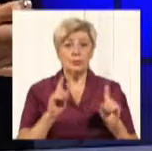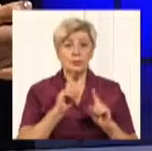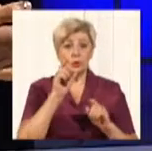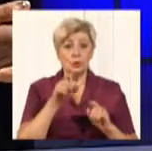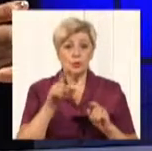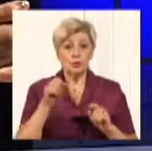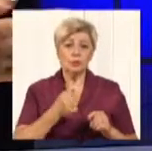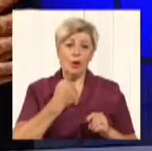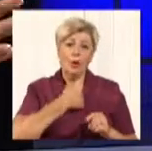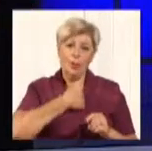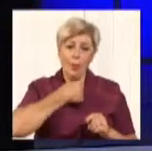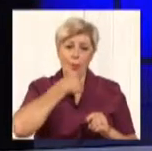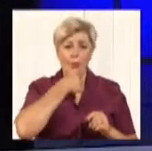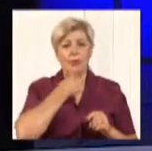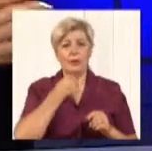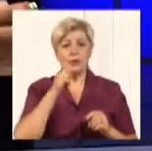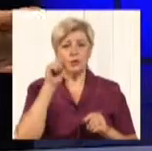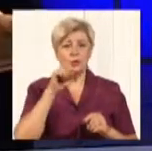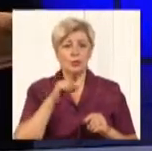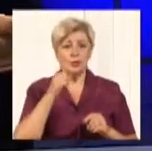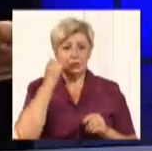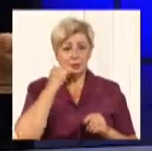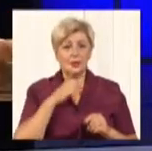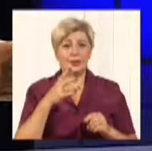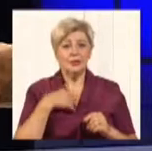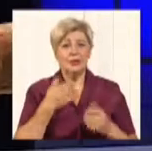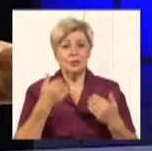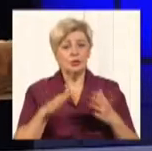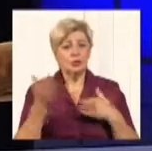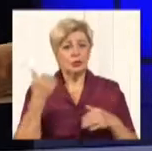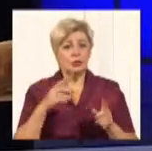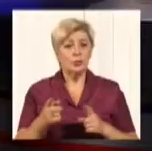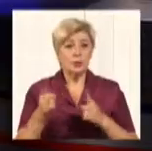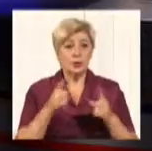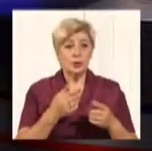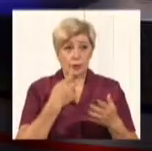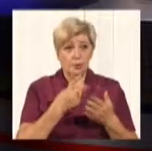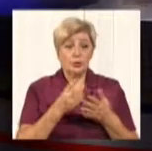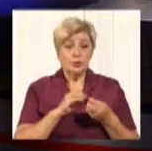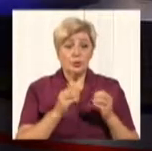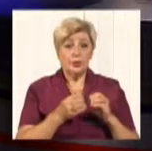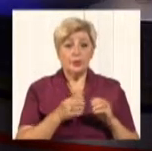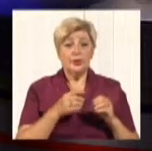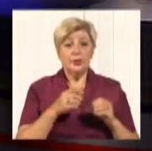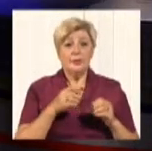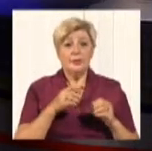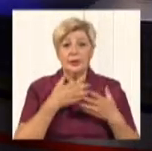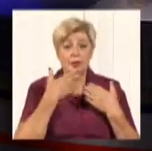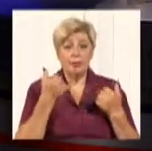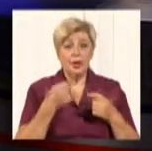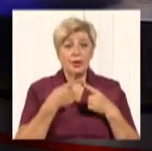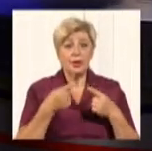поважного віку вже давно перейшли на цифрове тобто, я бачу, що проблеми взагалі-то немає. Дуже багато людей різного віку,